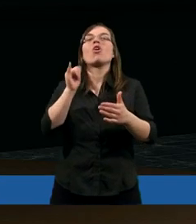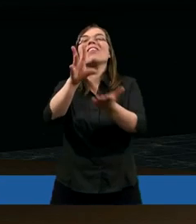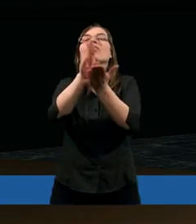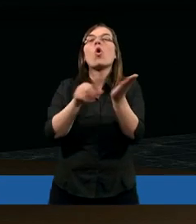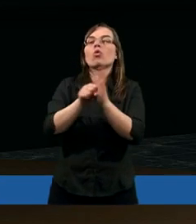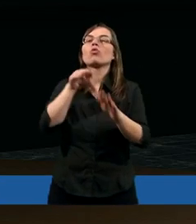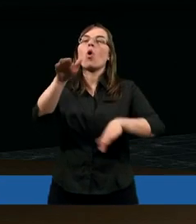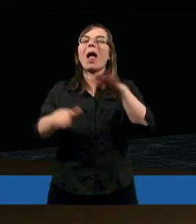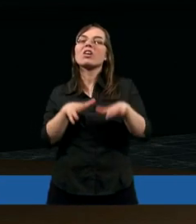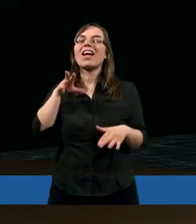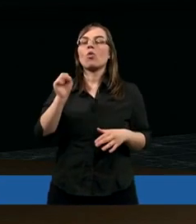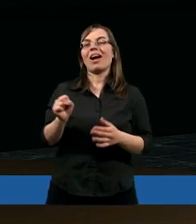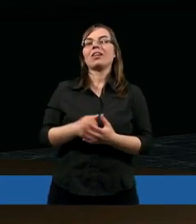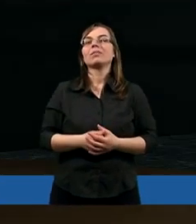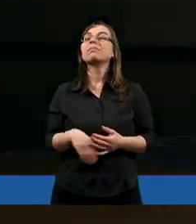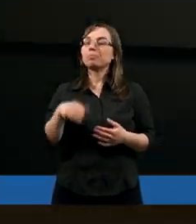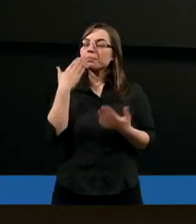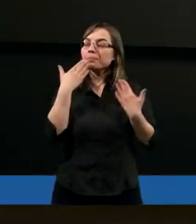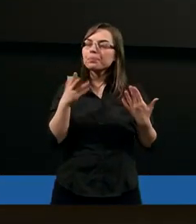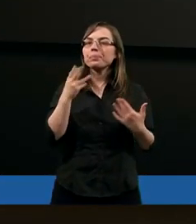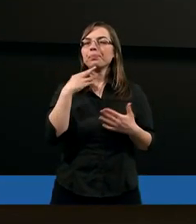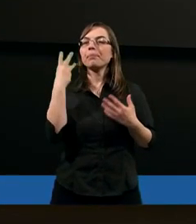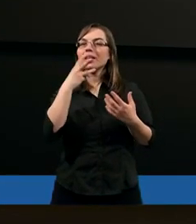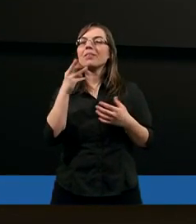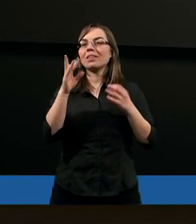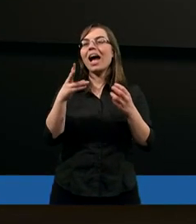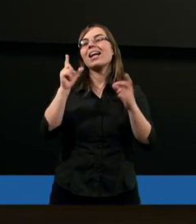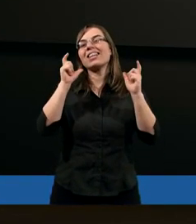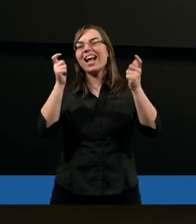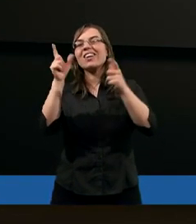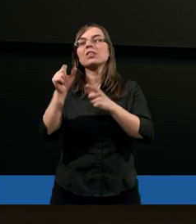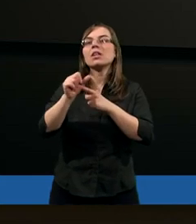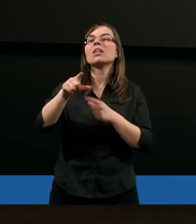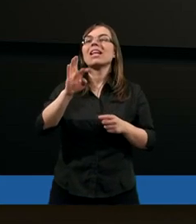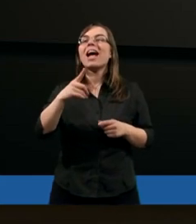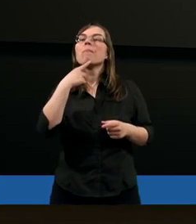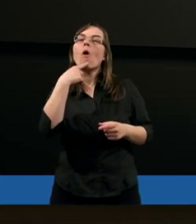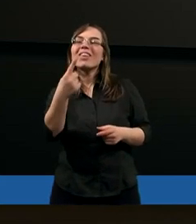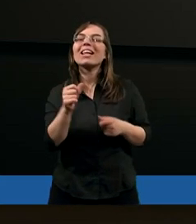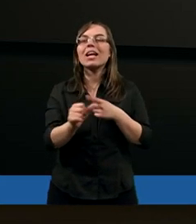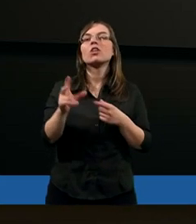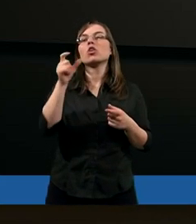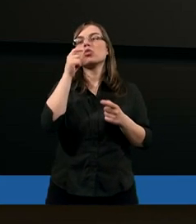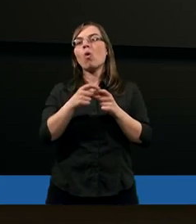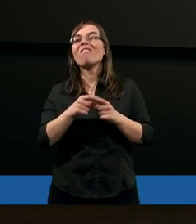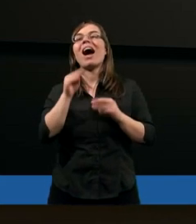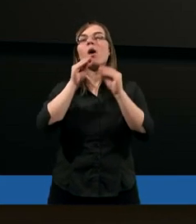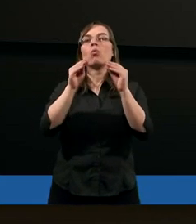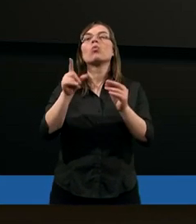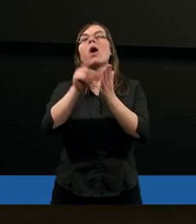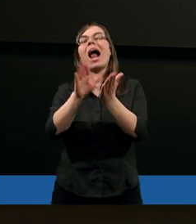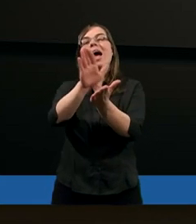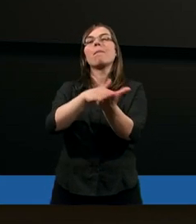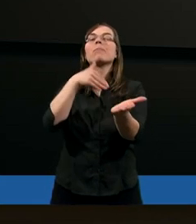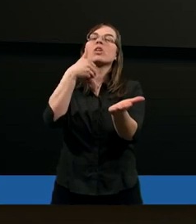naszladowania. Dziękuję. takie przykre dosyć, ale tak się zdarza. Jest takie powiedzenie, które mówi, że słowa uczą, ale